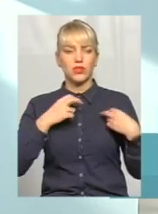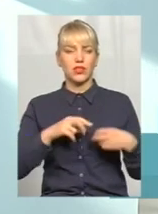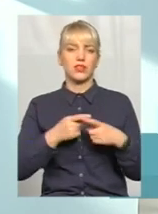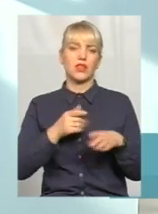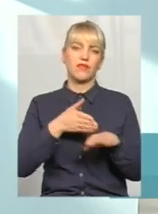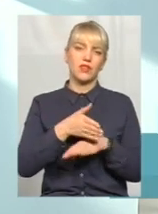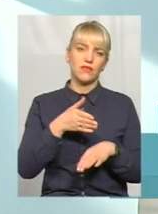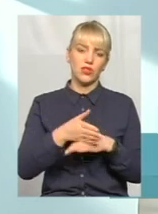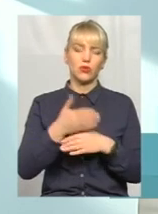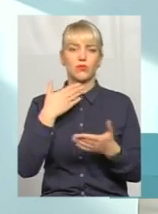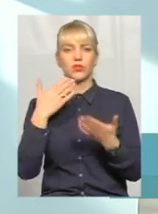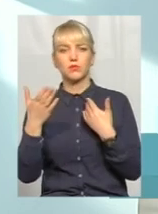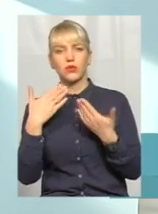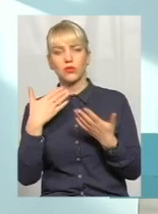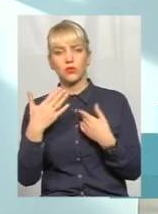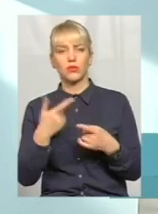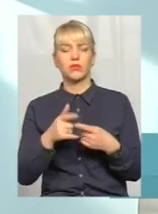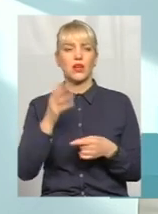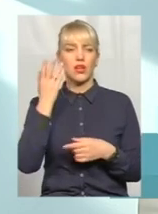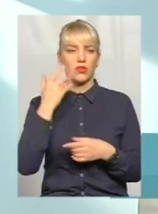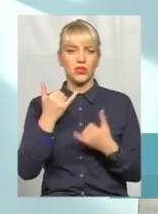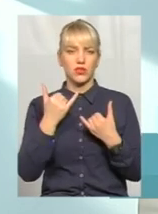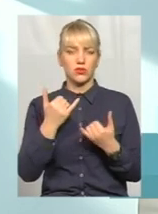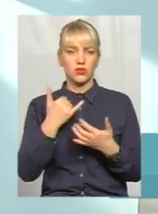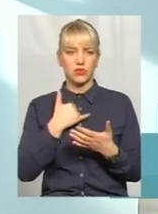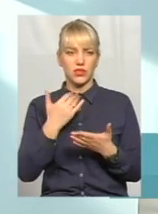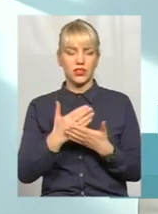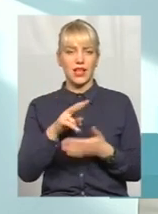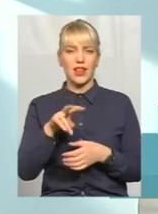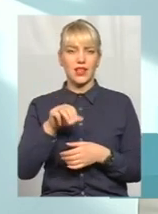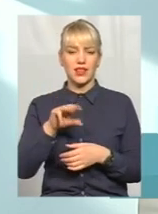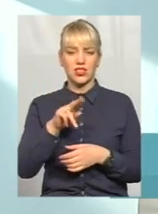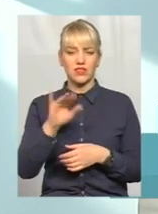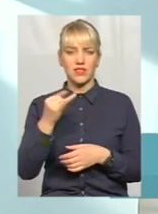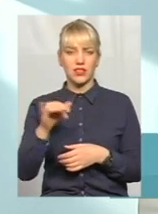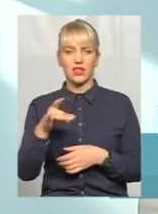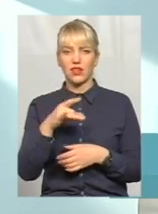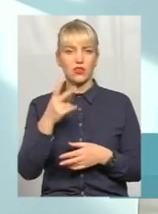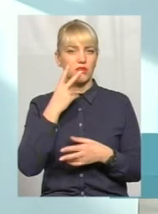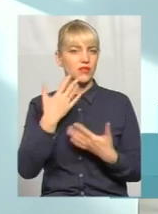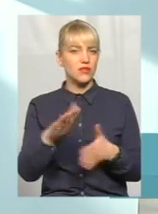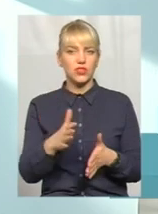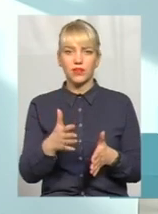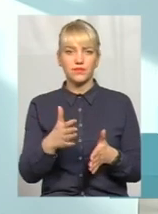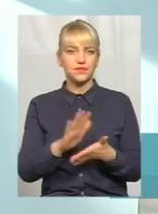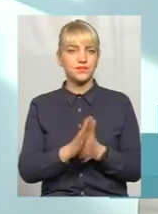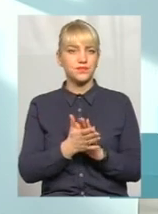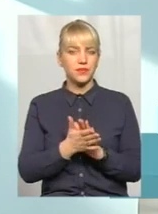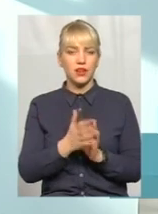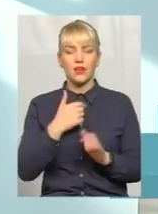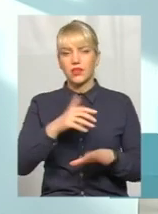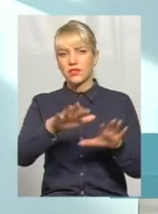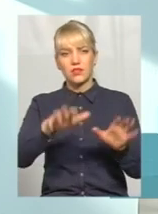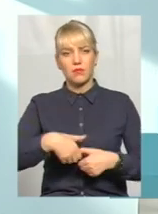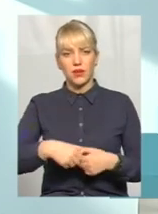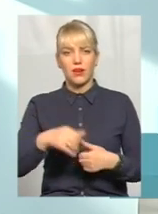спілкуємося. Коли вже, от на сьогодні в нас є, Политичівському районі, бачимо, що вже авральна ситуація, ми відбираємо цих